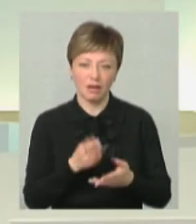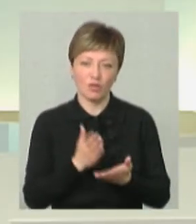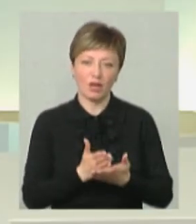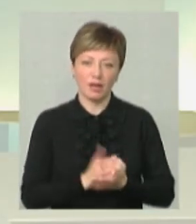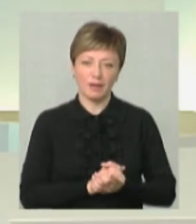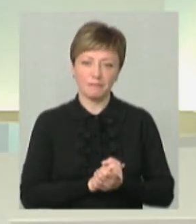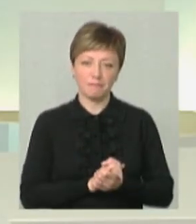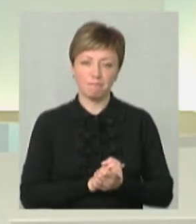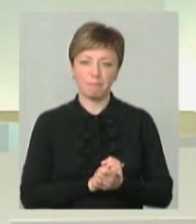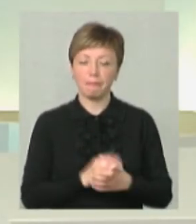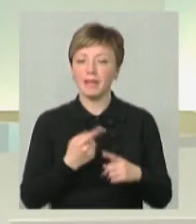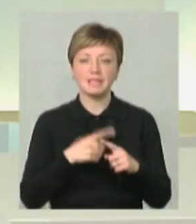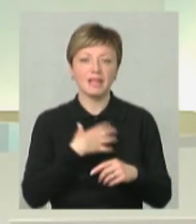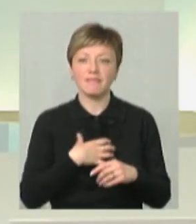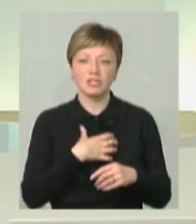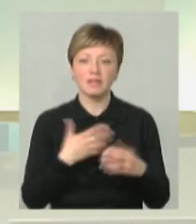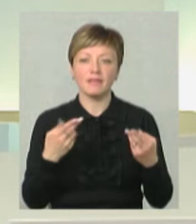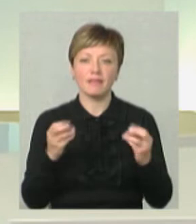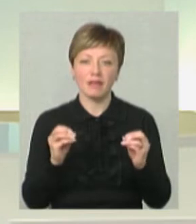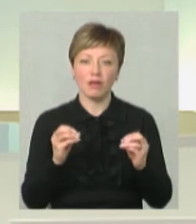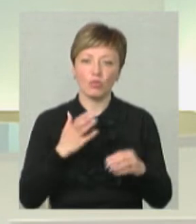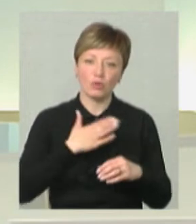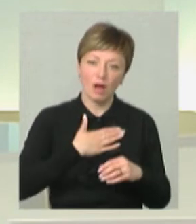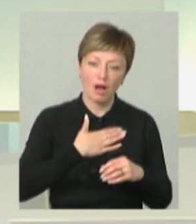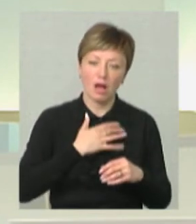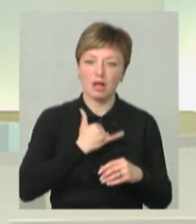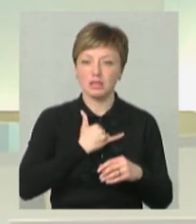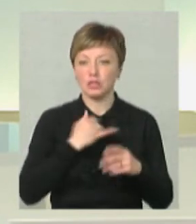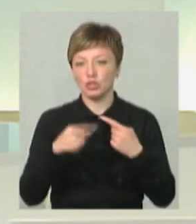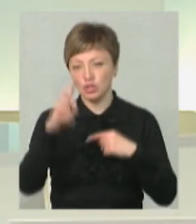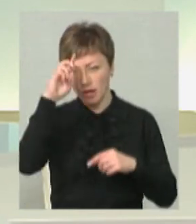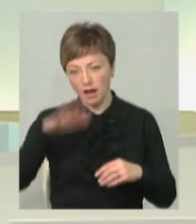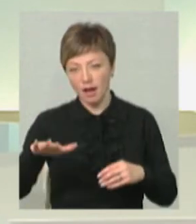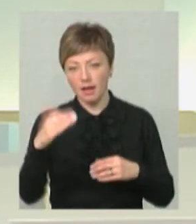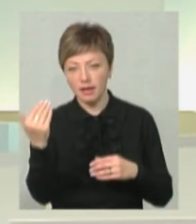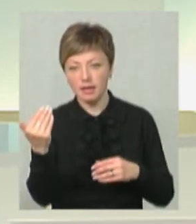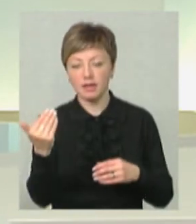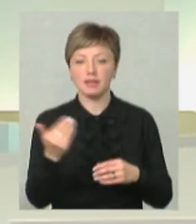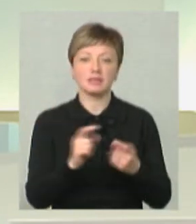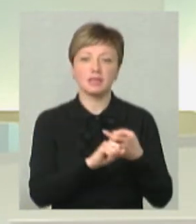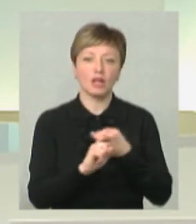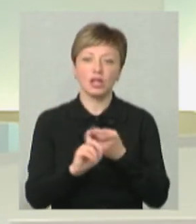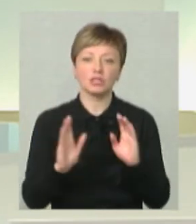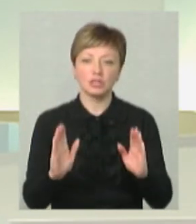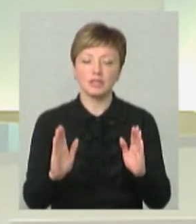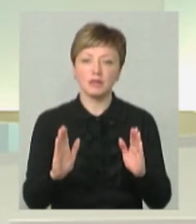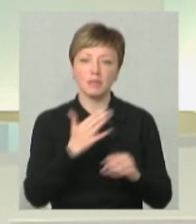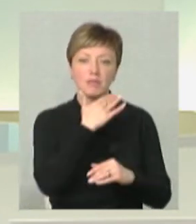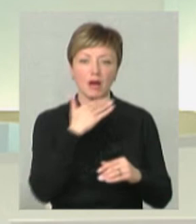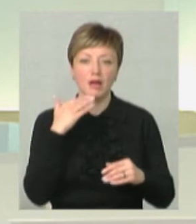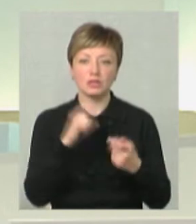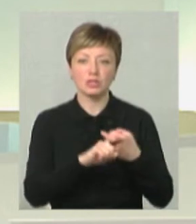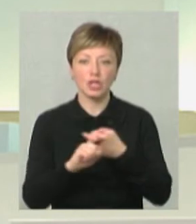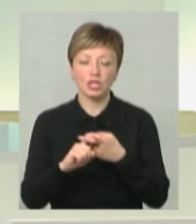вона є. І це не важливо, де він, в нашій, в якійсь іншій країні, тут залежить, і багато